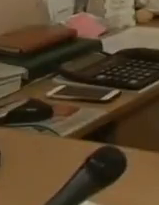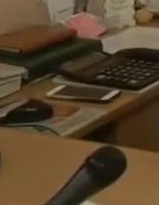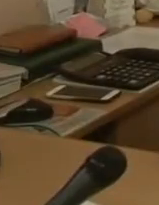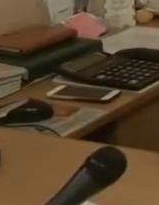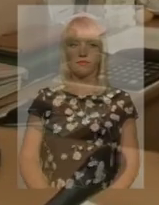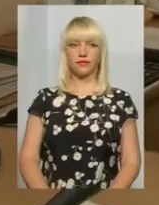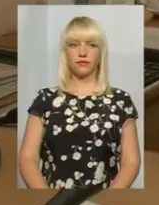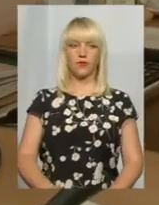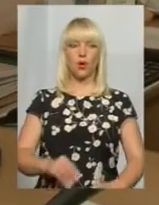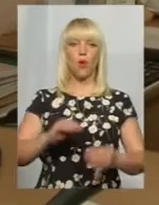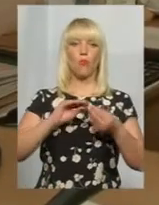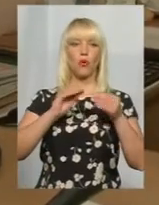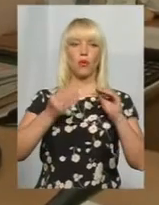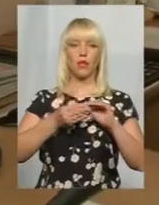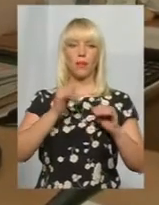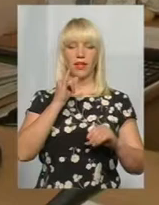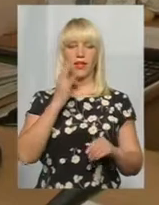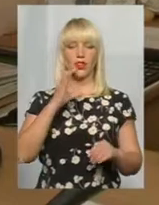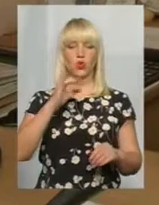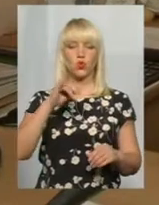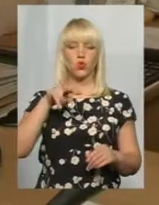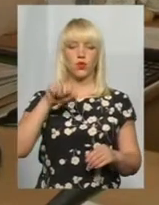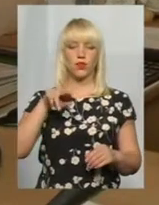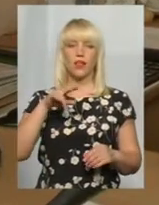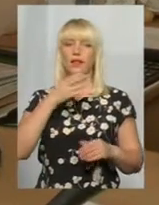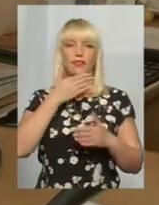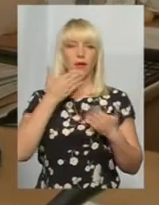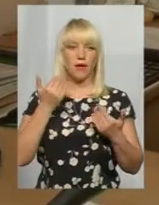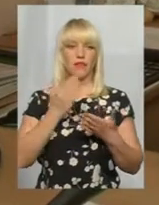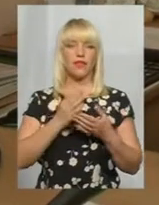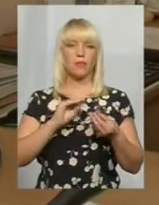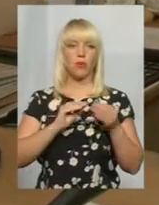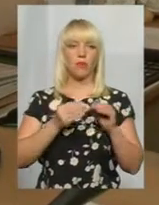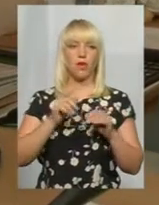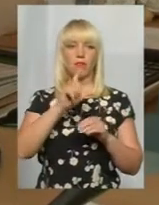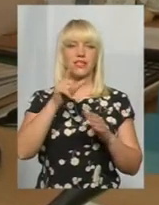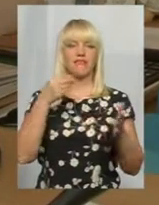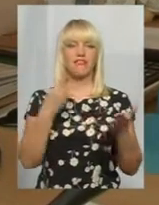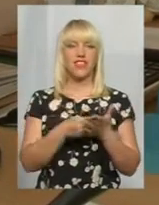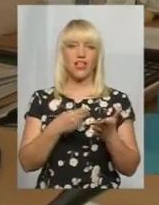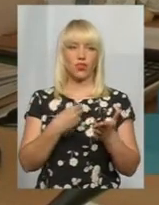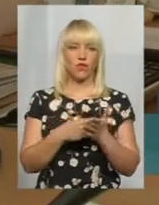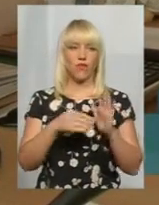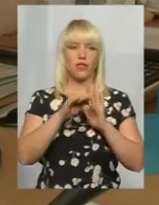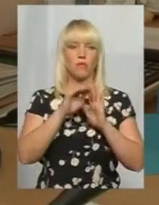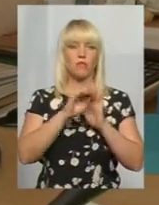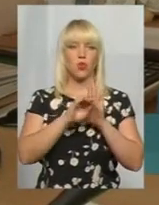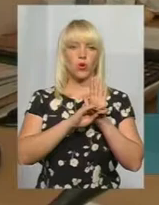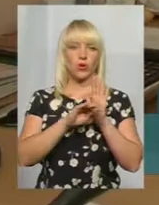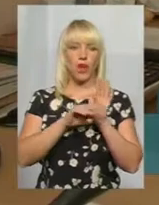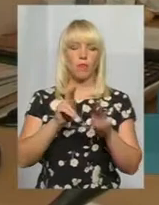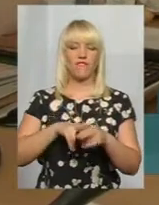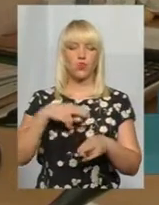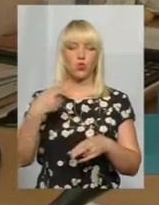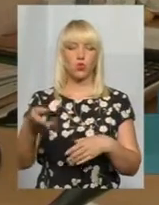Проблем з інсулінами немає, є проблема з фінансуванням програми відшкодування